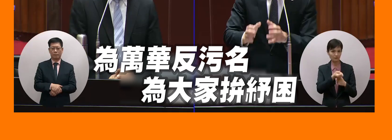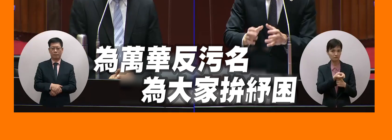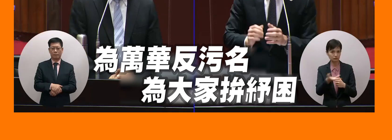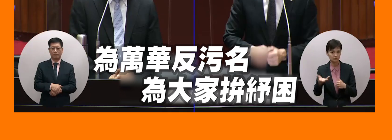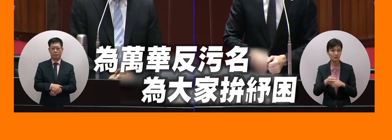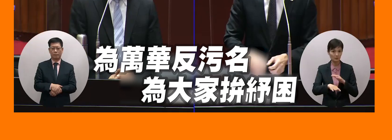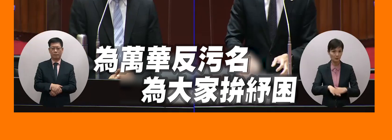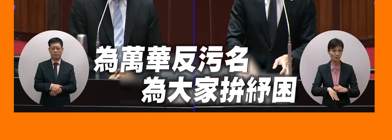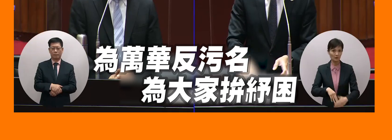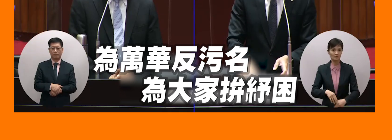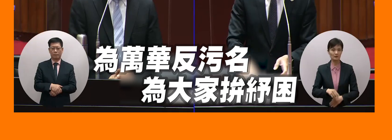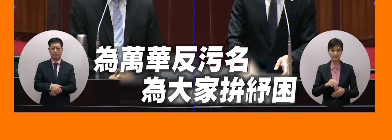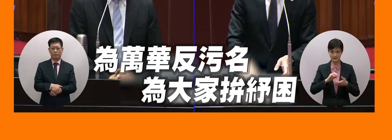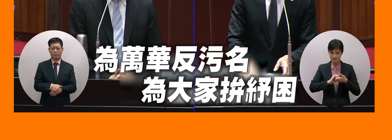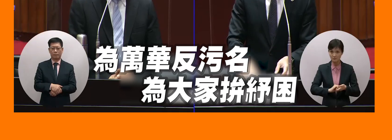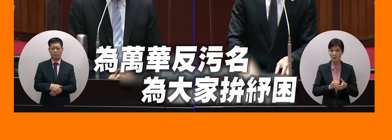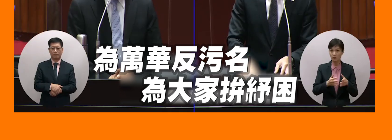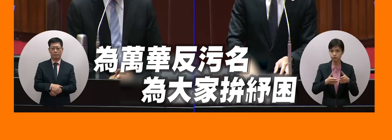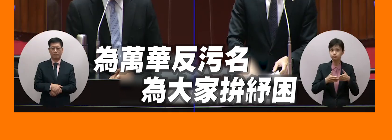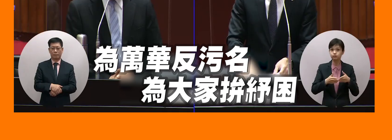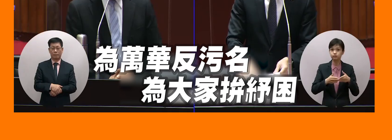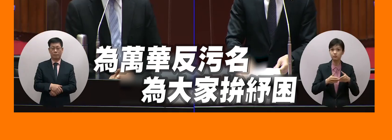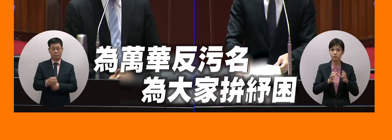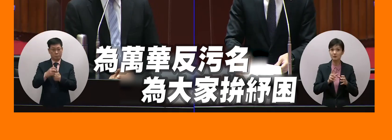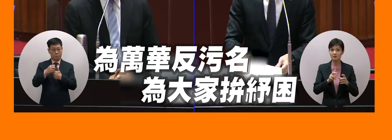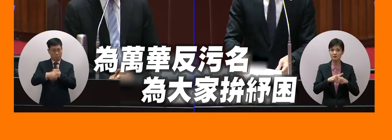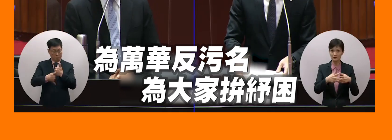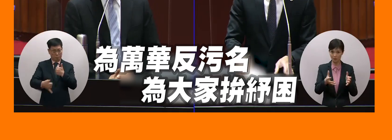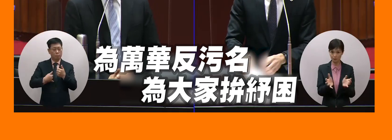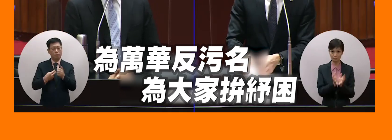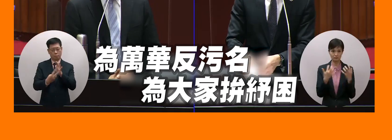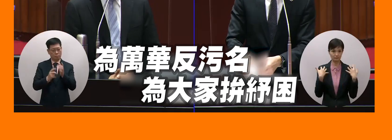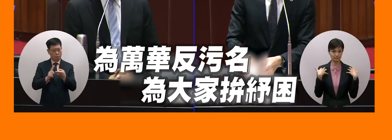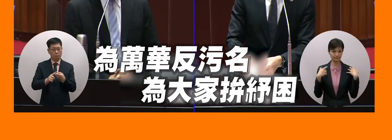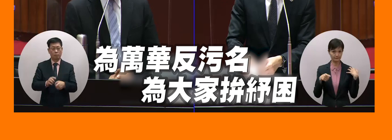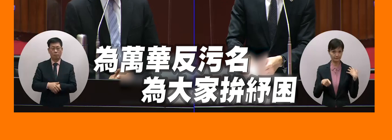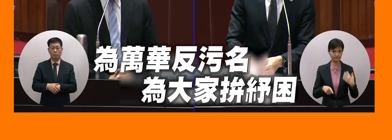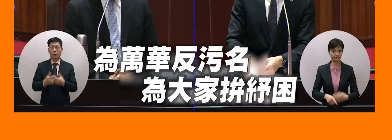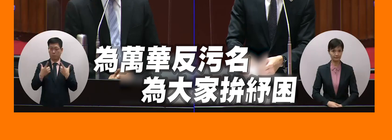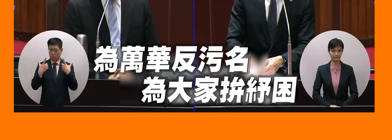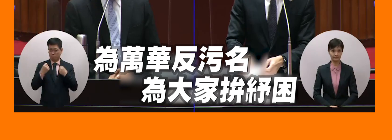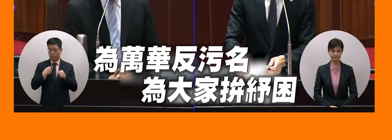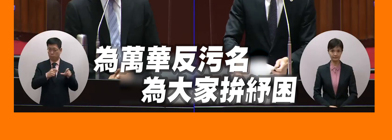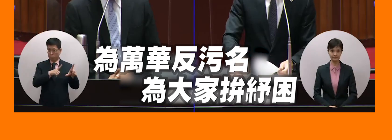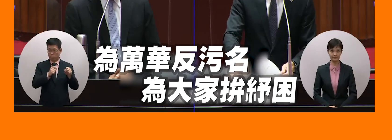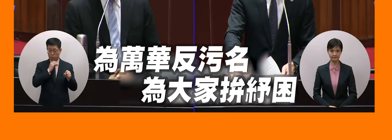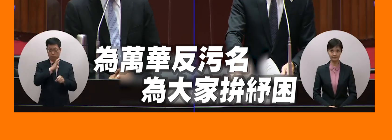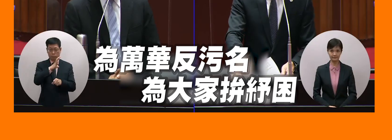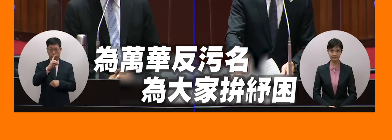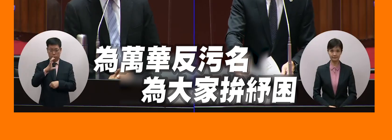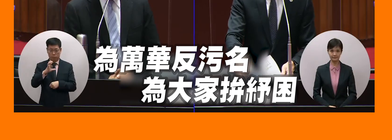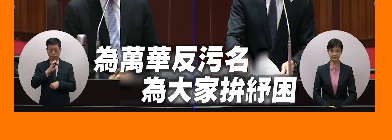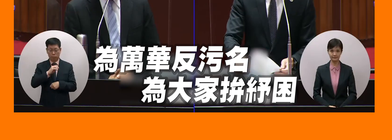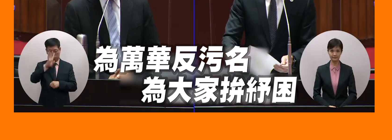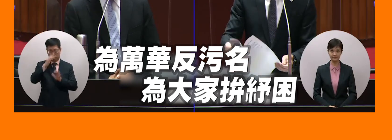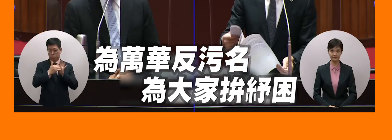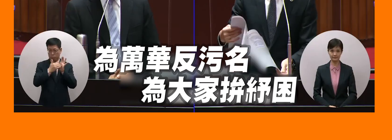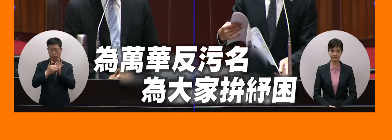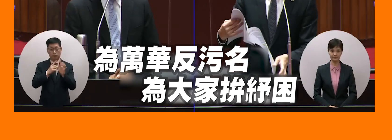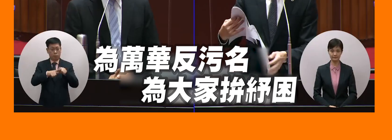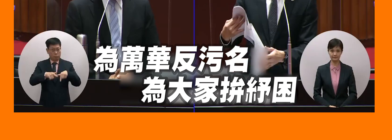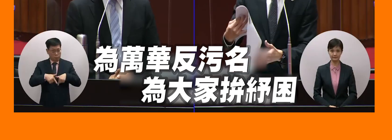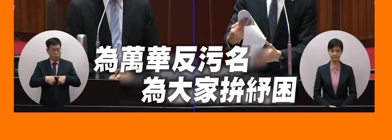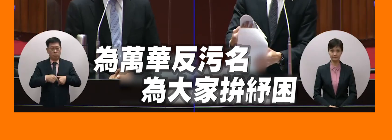一個小組專門來處理這些事情委員說的該對我們都應該照CDC防疫中